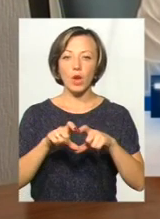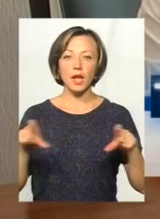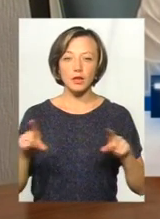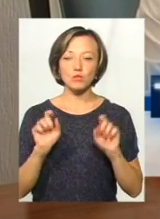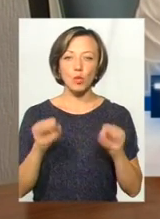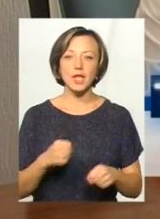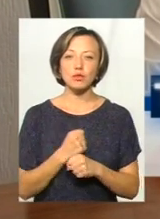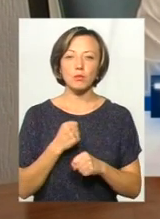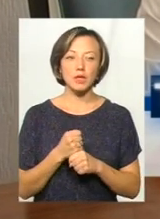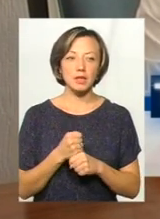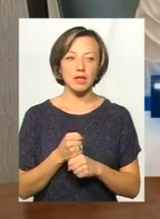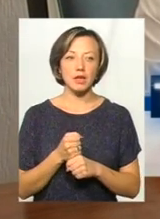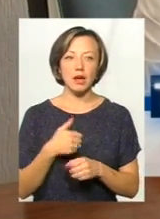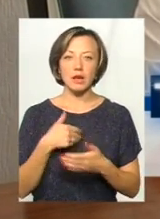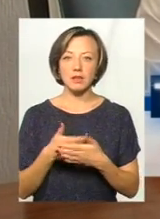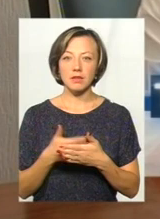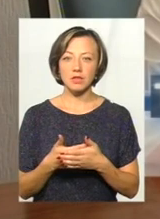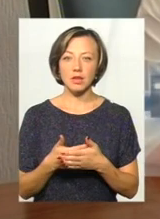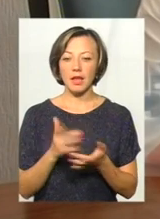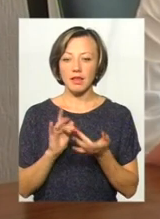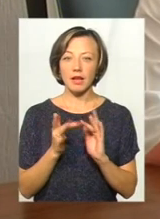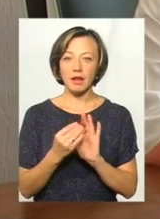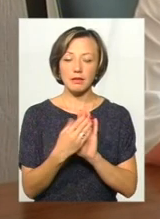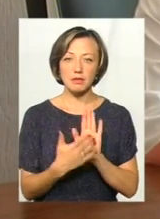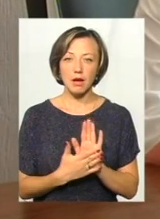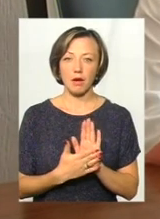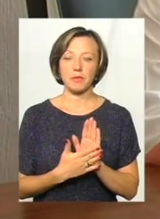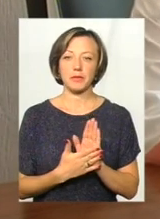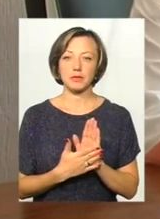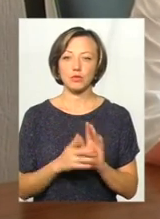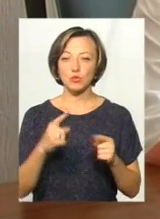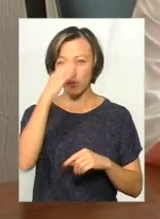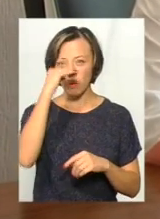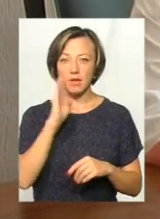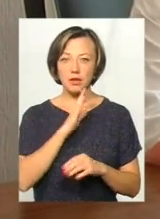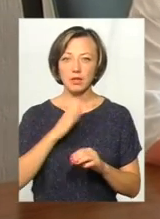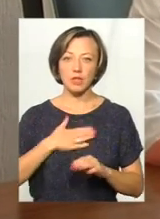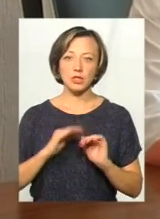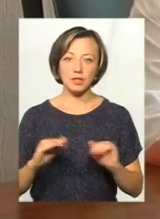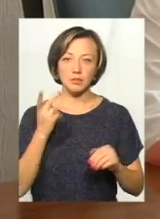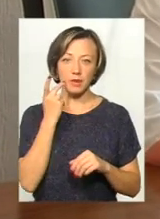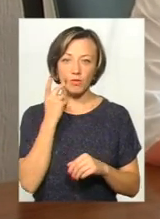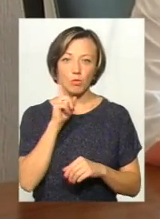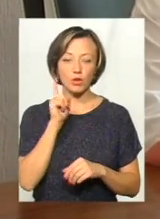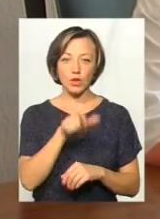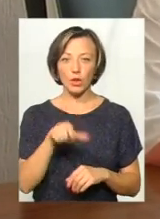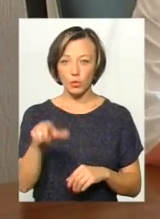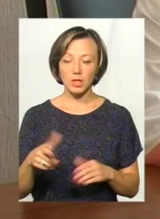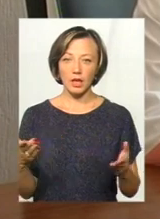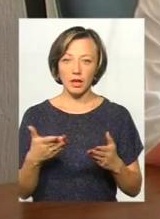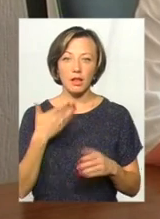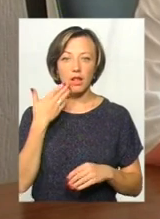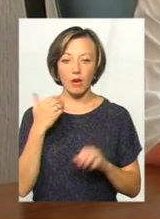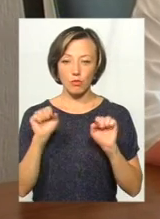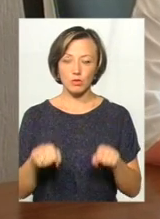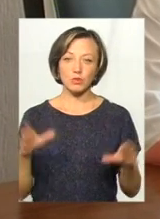зробити активнішим, скажімо, онлайн-запис. Тому що батьки наших дітей – це, як правило, молоді люди, які дуже